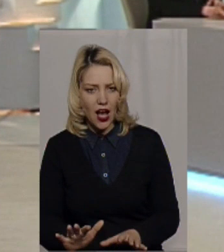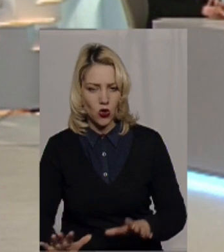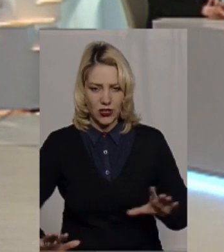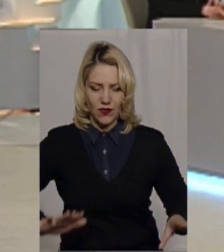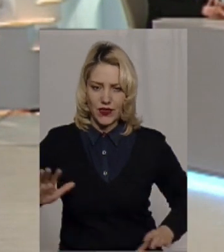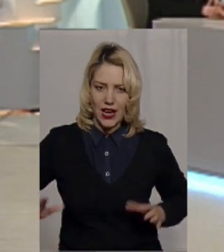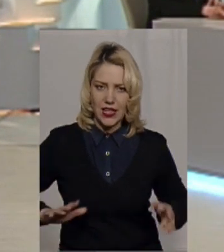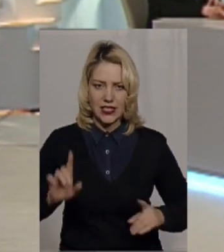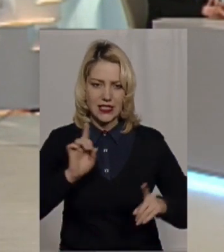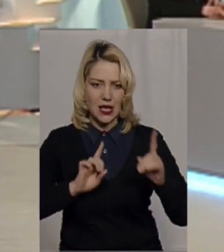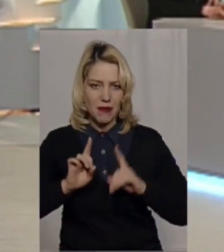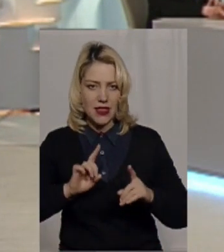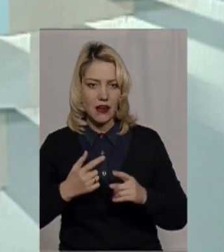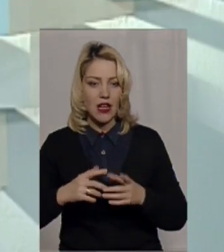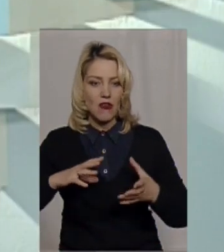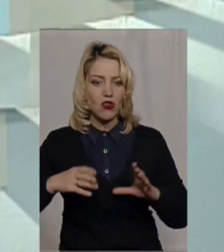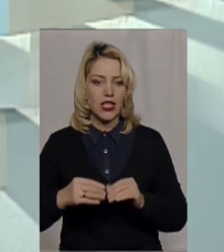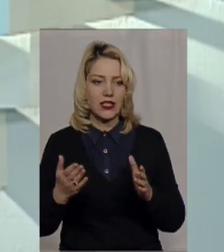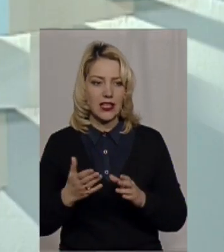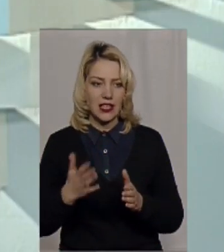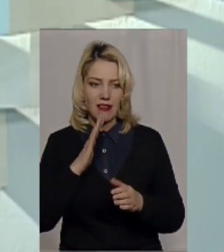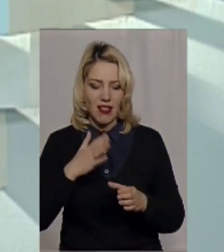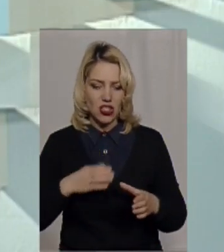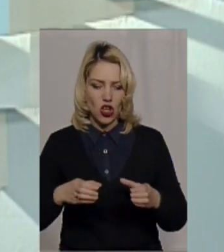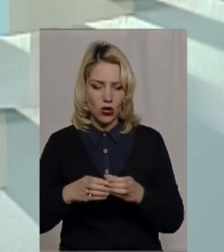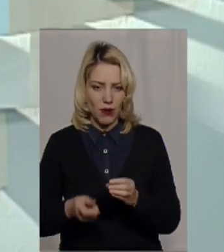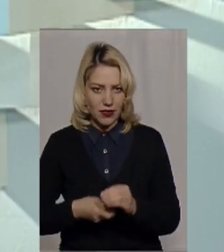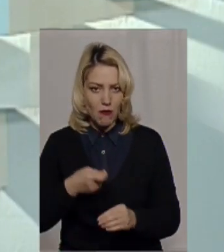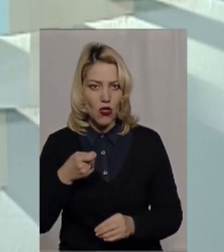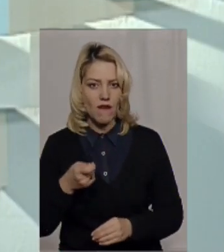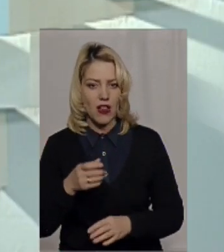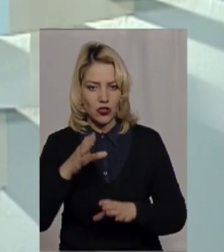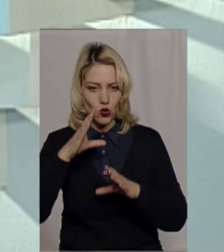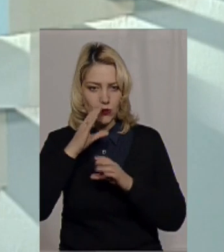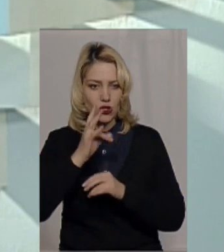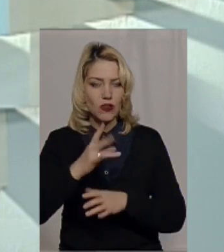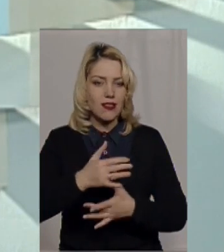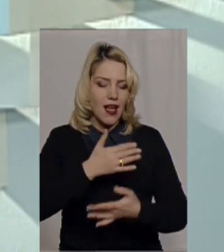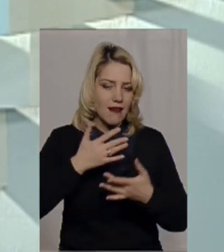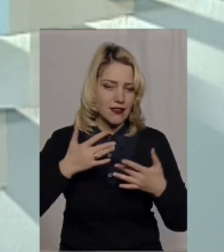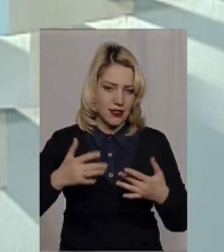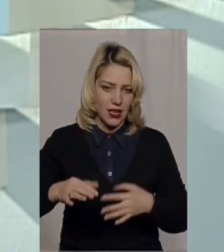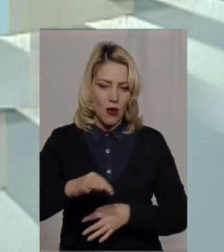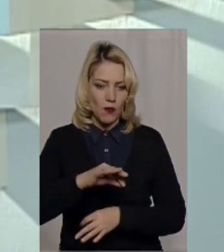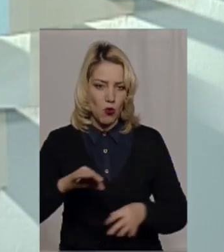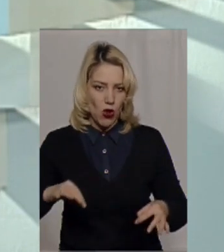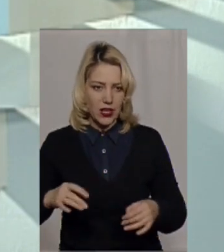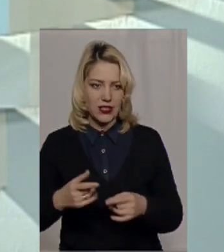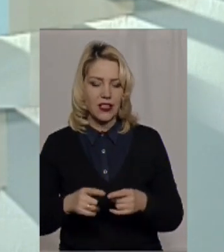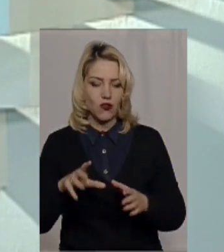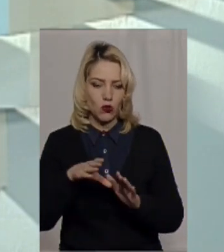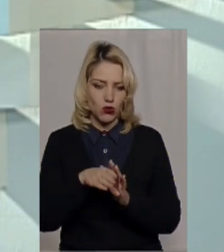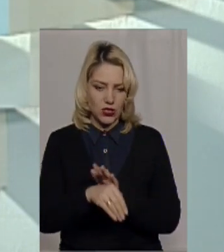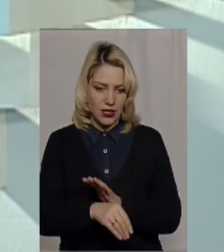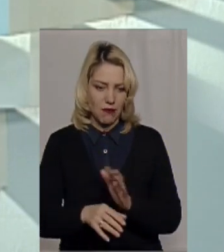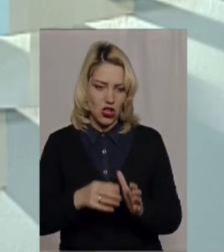навчальних семінарів, у результатах яких наші громади подавалися, і доволі успішно, на різні проєкти, в тому числі міжнародної